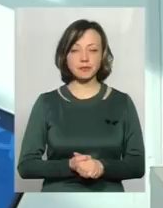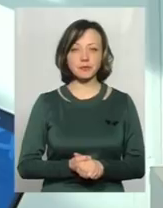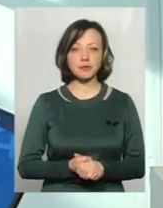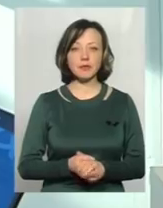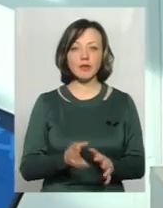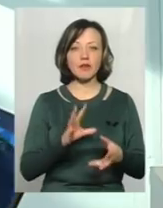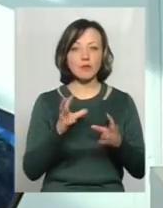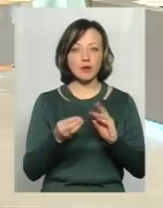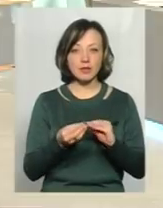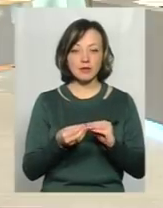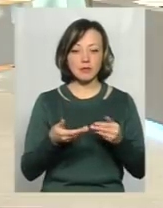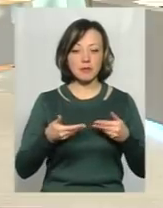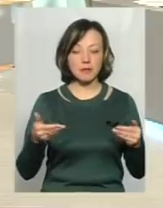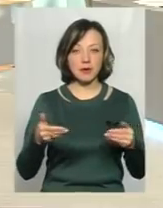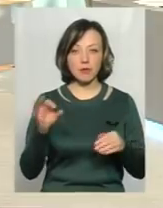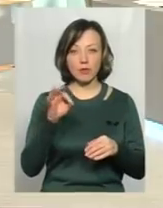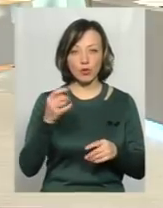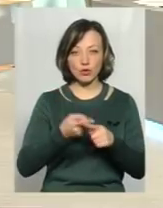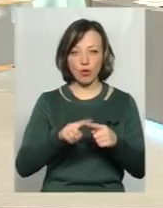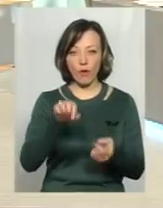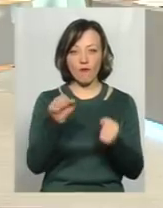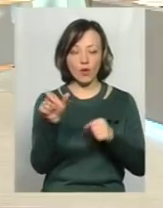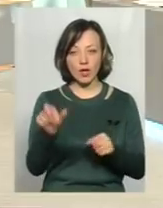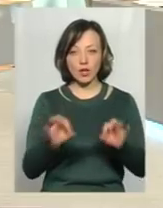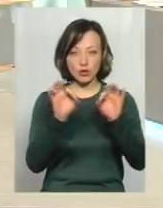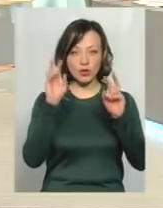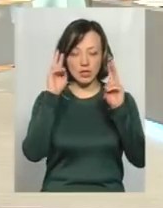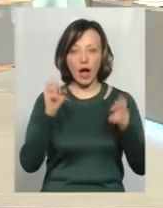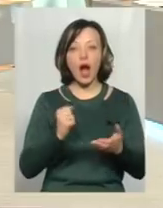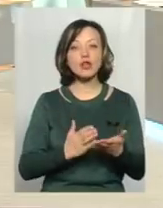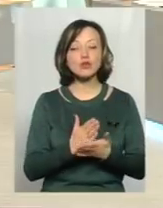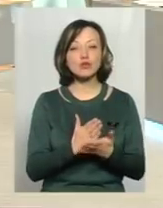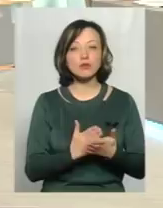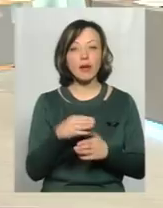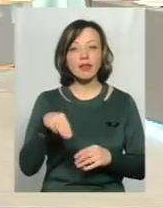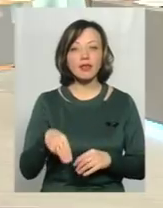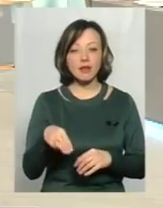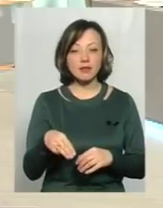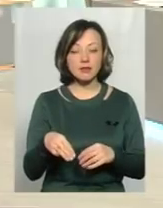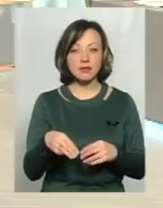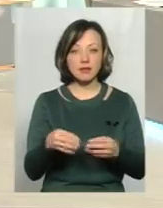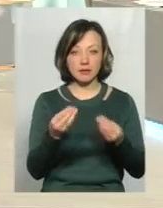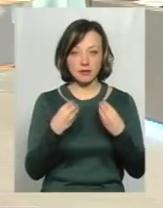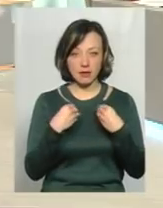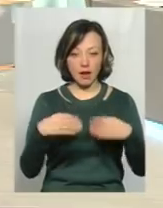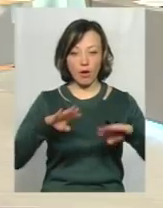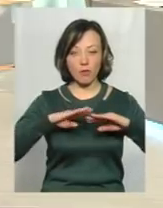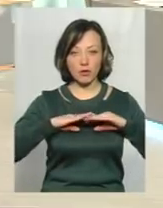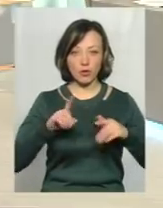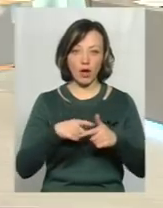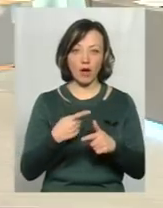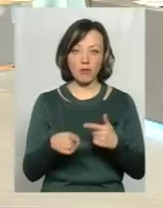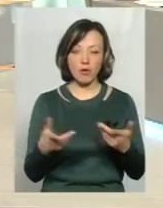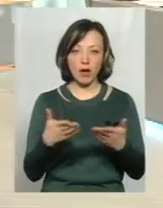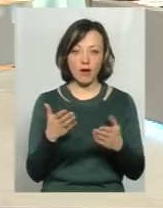в принципі, ми не знаємо про цього водія нічого. Нічого, так. А служба таксі, яка нам його рекомендує, або